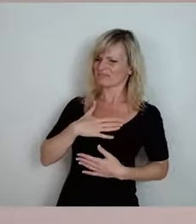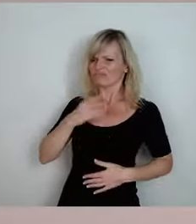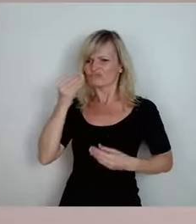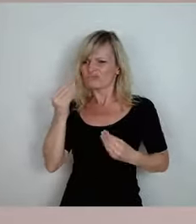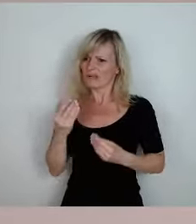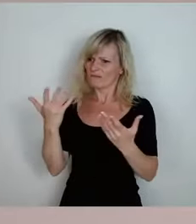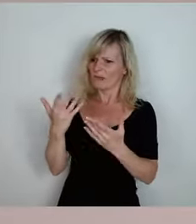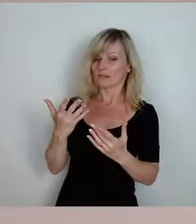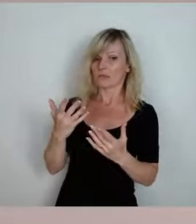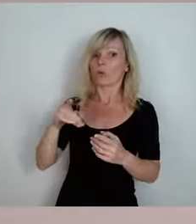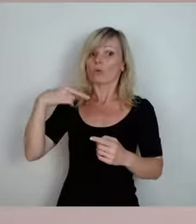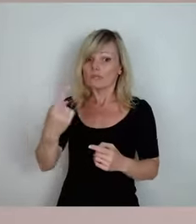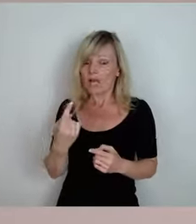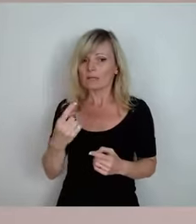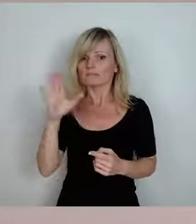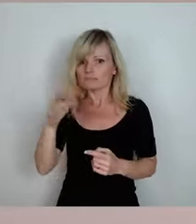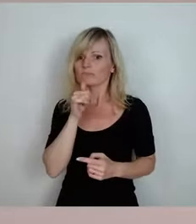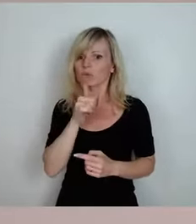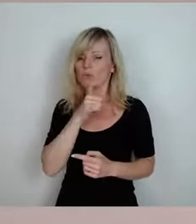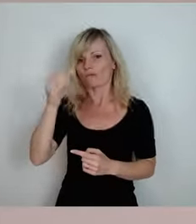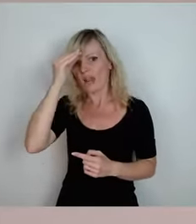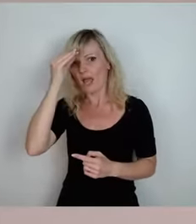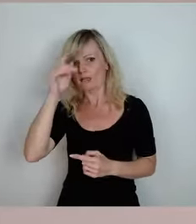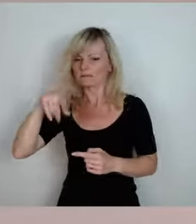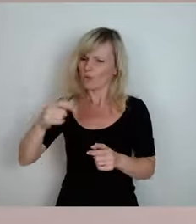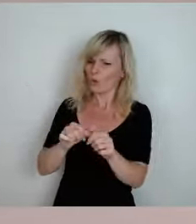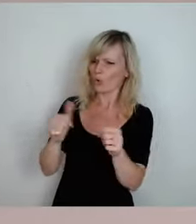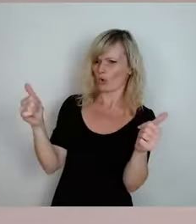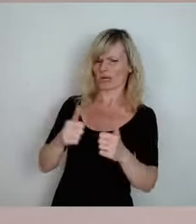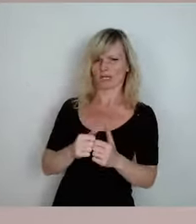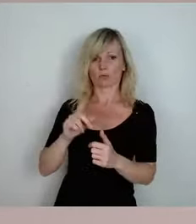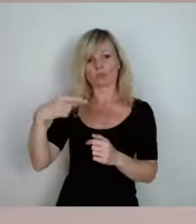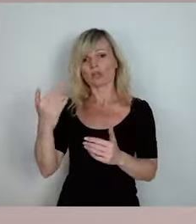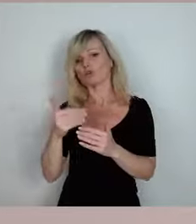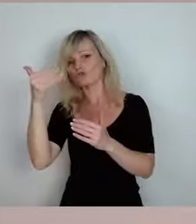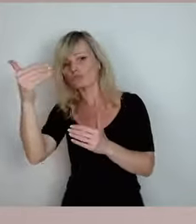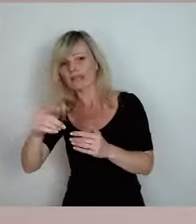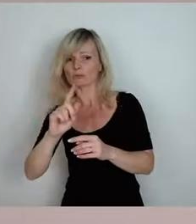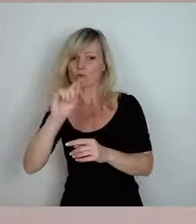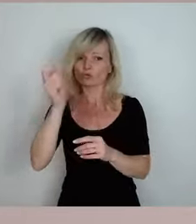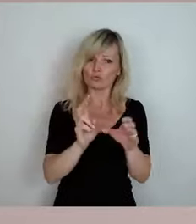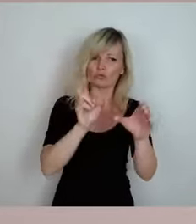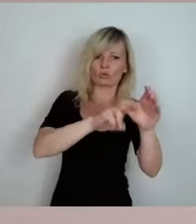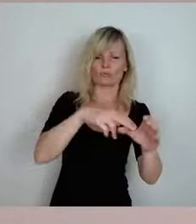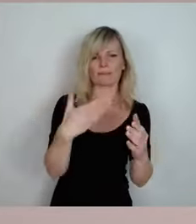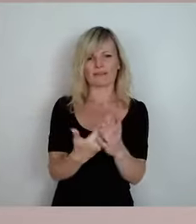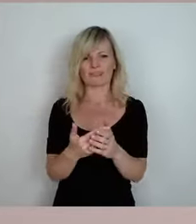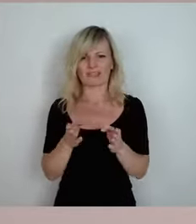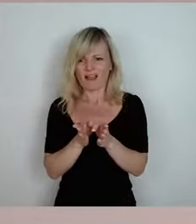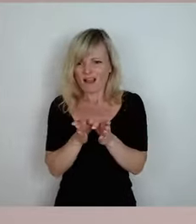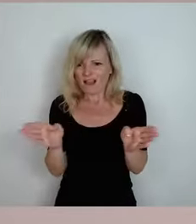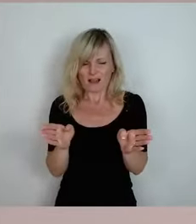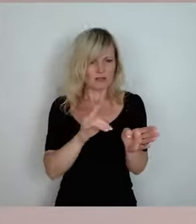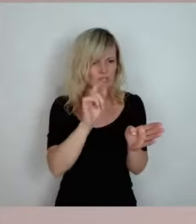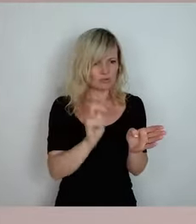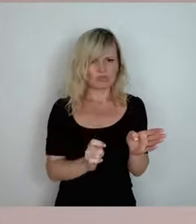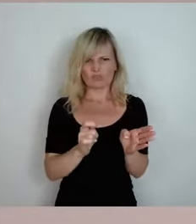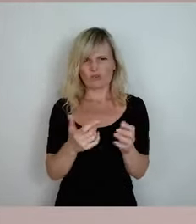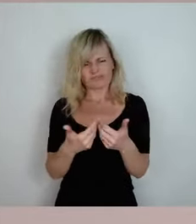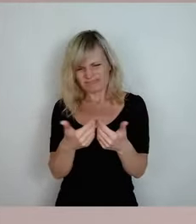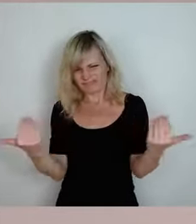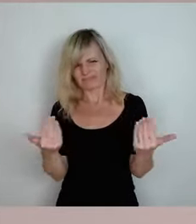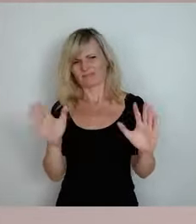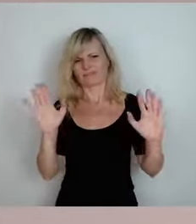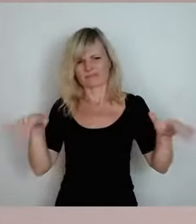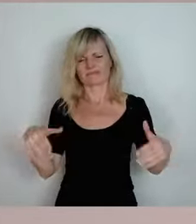und damit glücklich werden oder später ein Studium aufmachen, aber dass wir diese Verengung auf das Studium aufbrechen, dass wir wieder